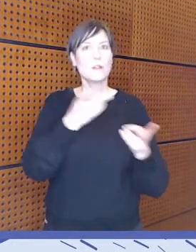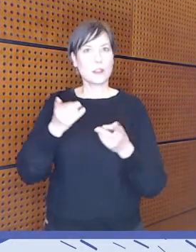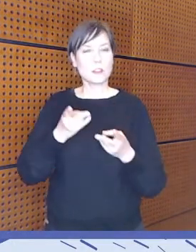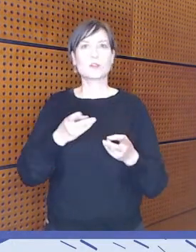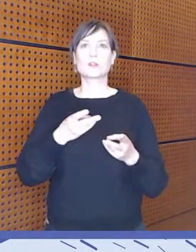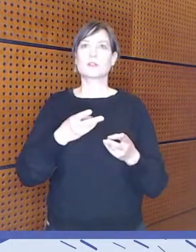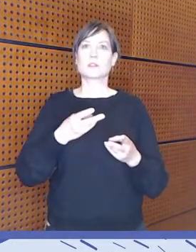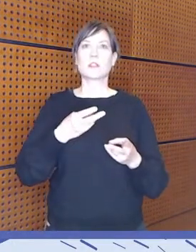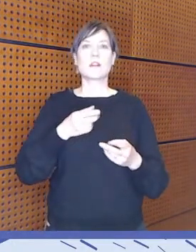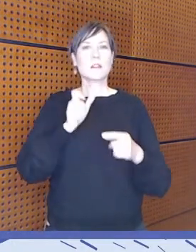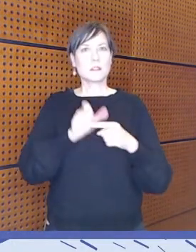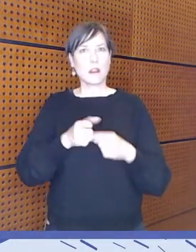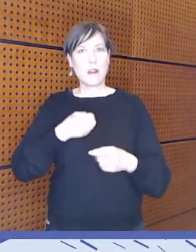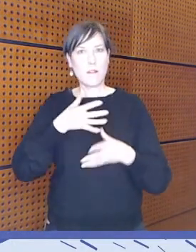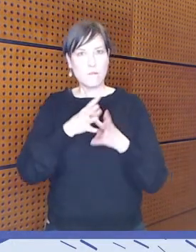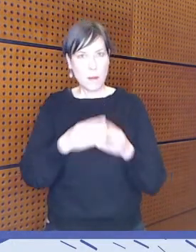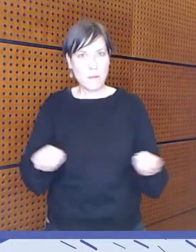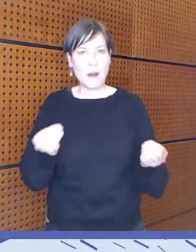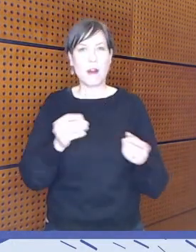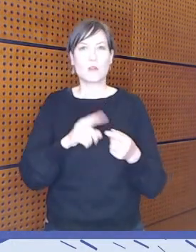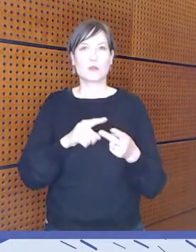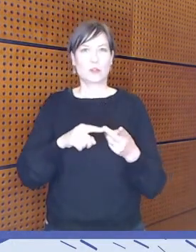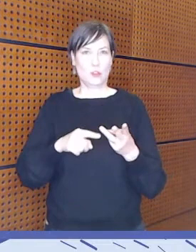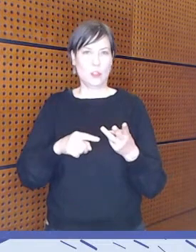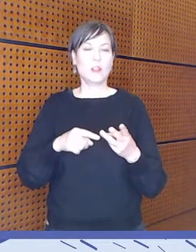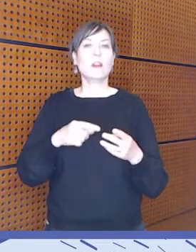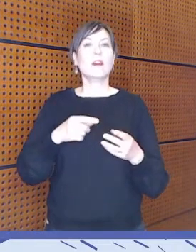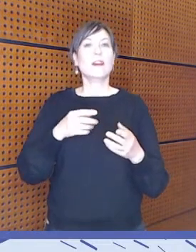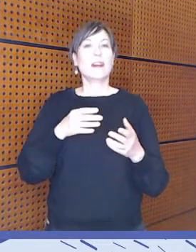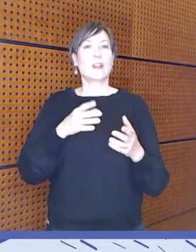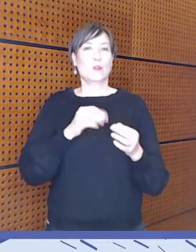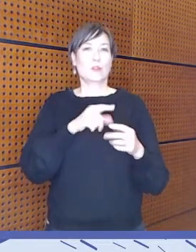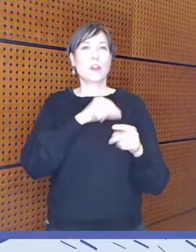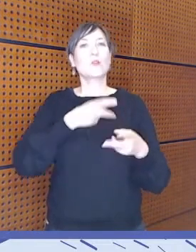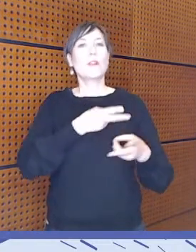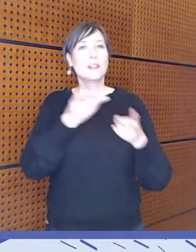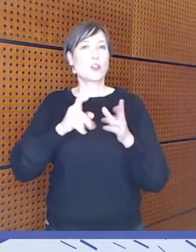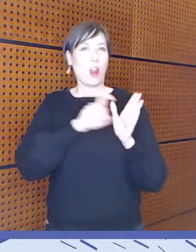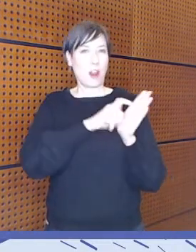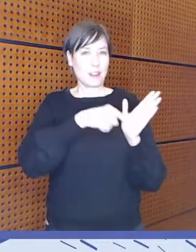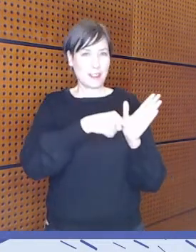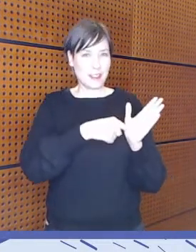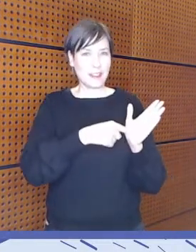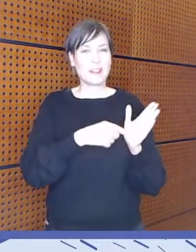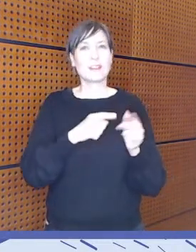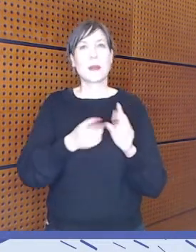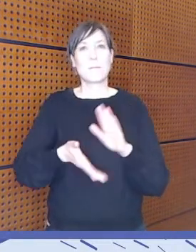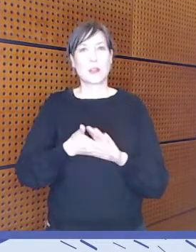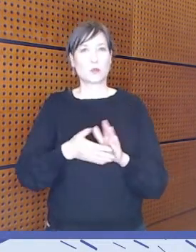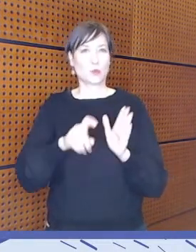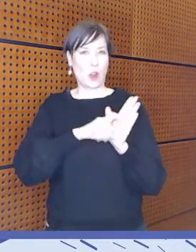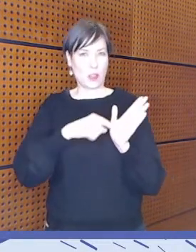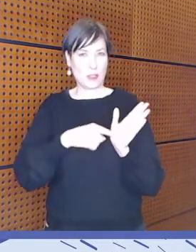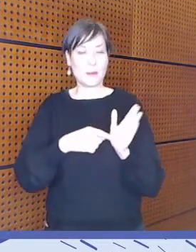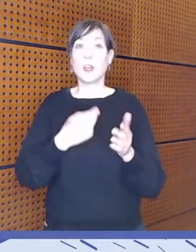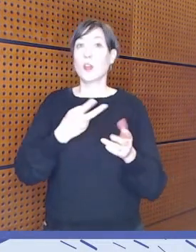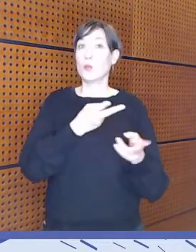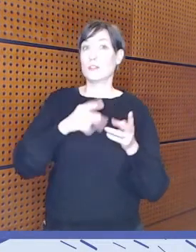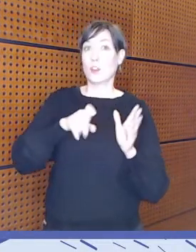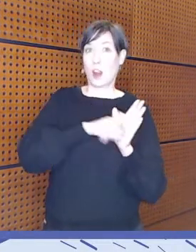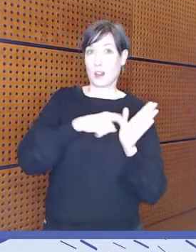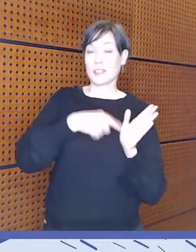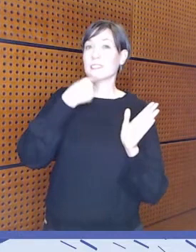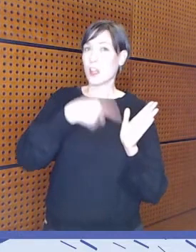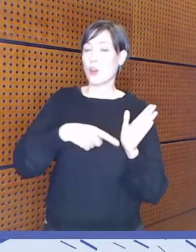sivistykselliset oikeudet. Niistä nyt keskeisenä me ollaan tähän nostettu tämä yhdenvertaisuuslaki ja perustuslaki. Yhdenvertaisuuslaki kiertää